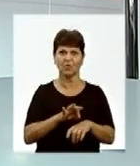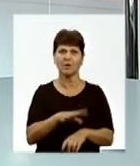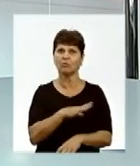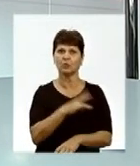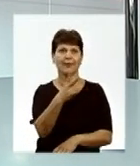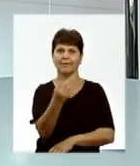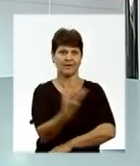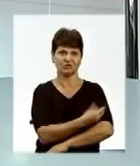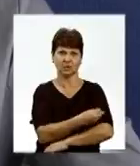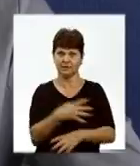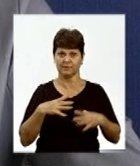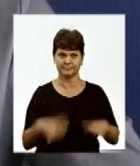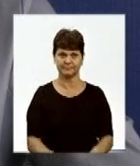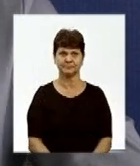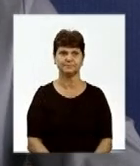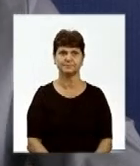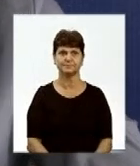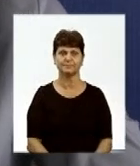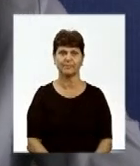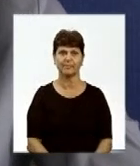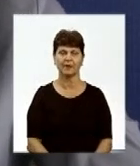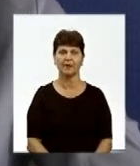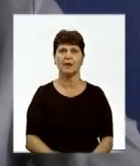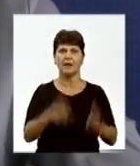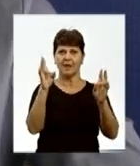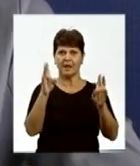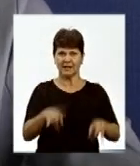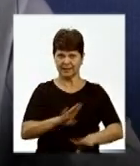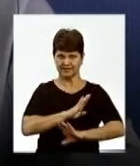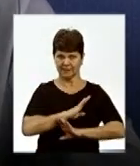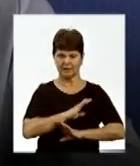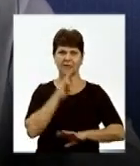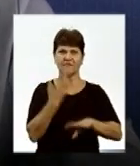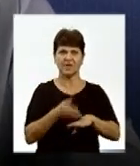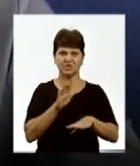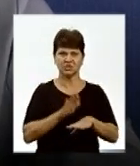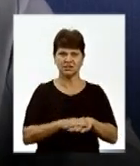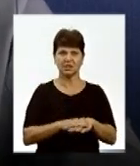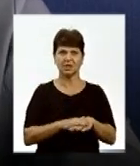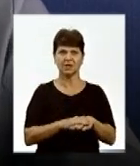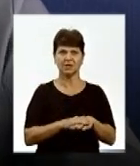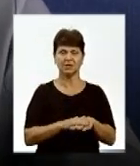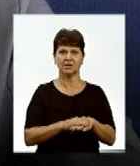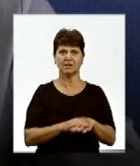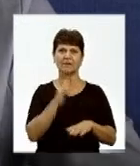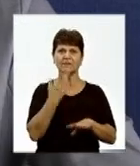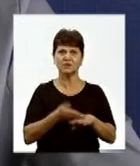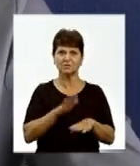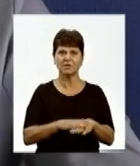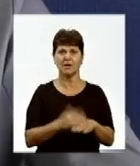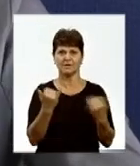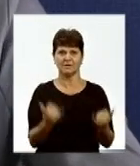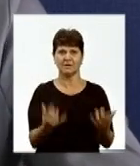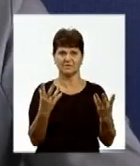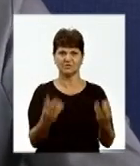нещеплені. Летальних випадків і важких випадків з важкими ускладненнями, які на